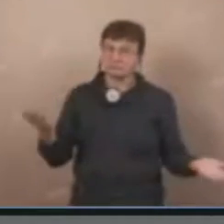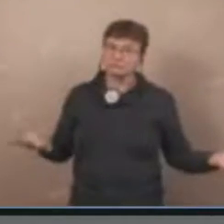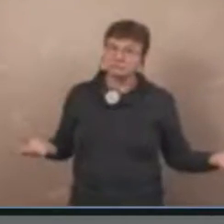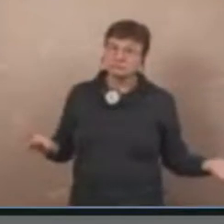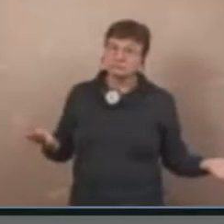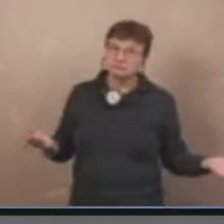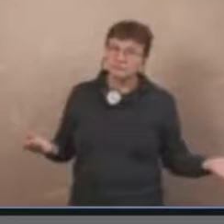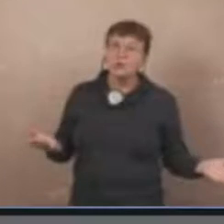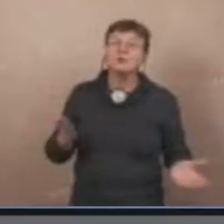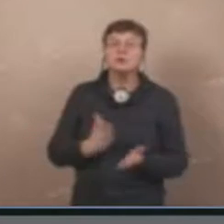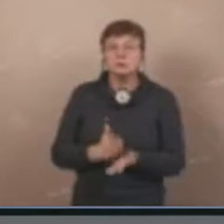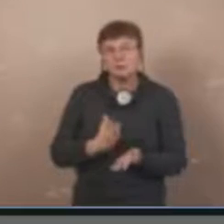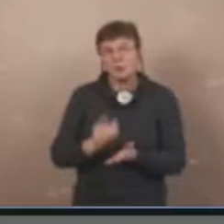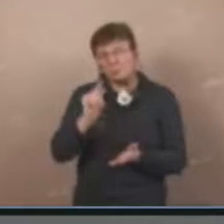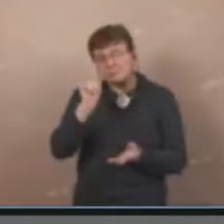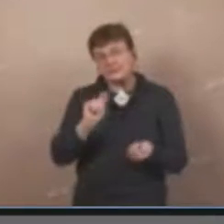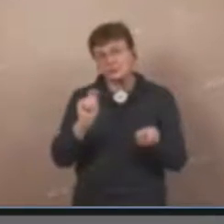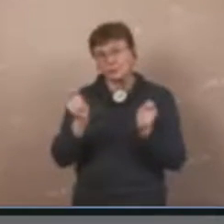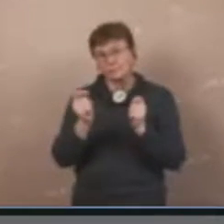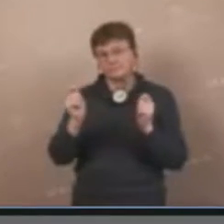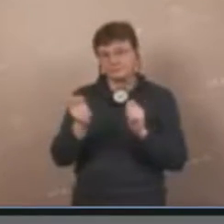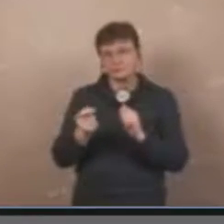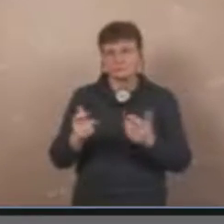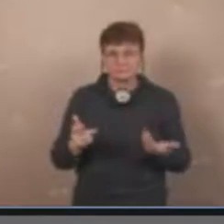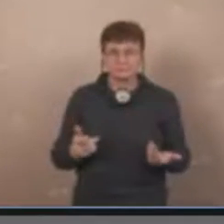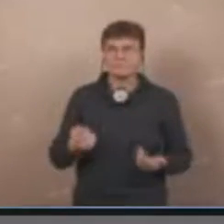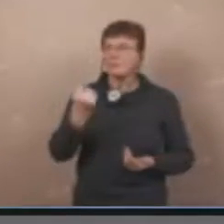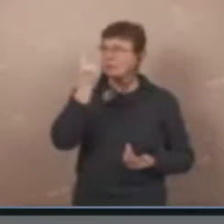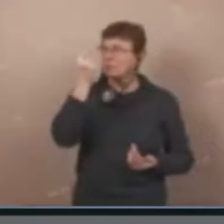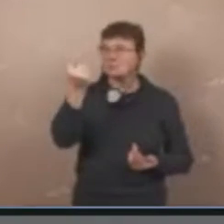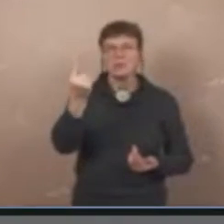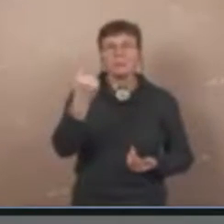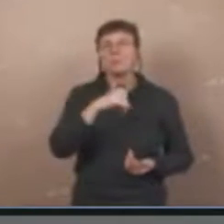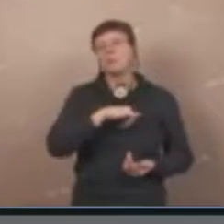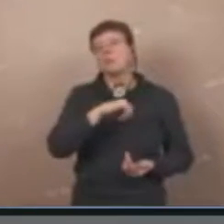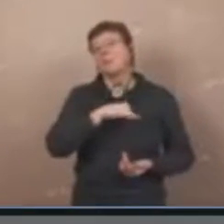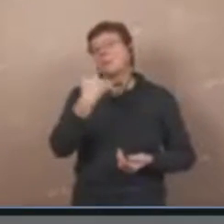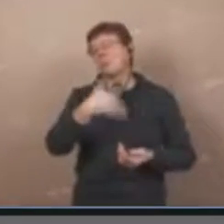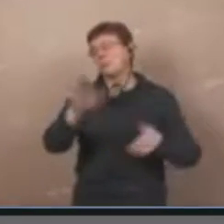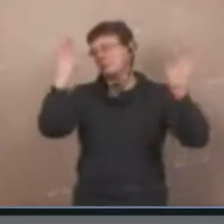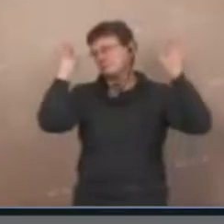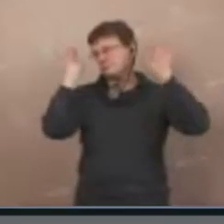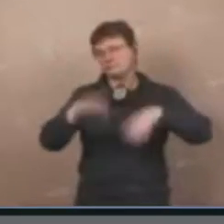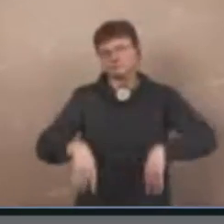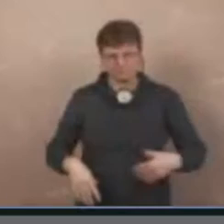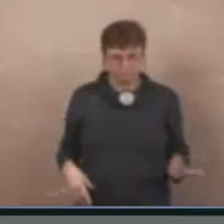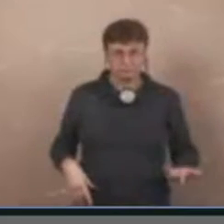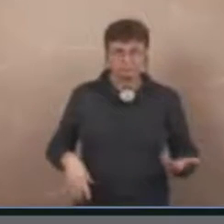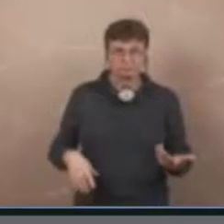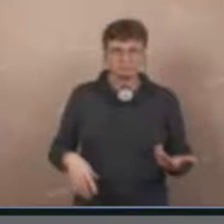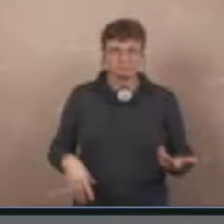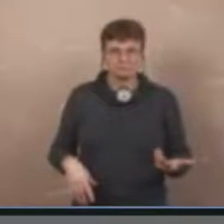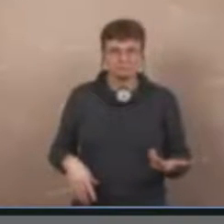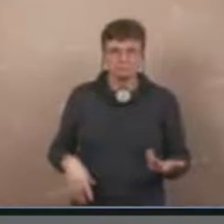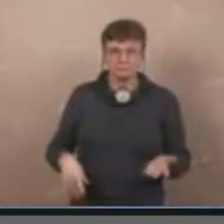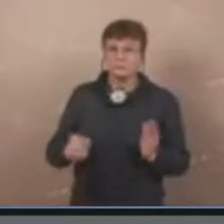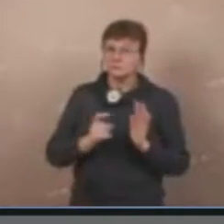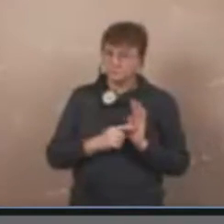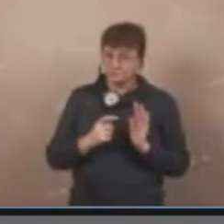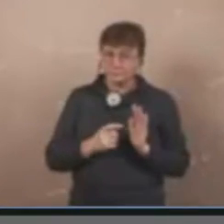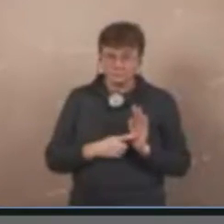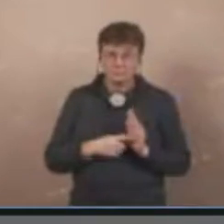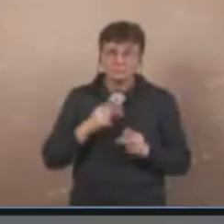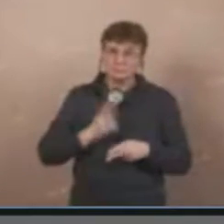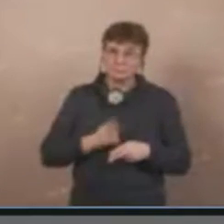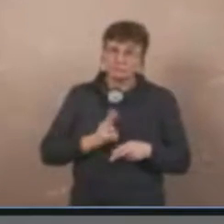es tut kein sich von nicht für das ganz anscheinend richtig interessiert, weil dass es immer ein E-Mail kommt.